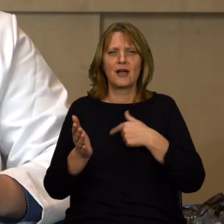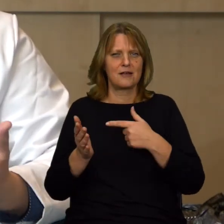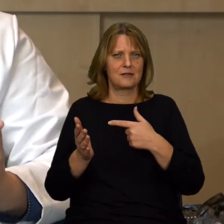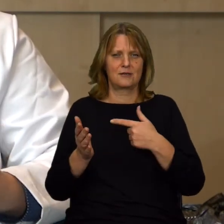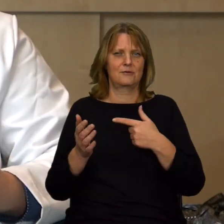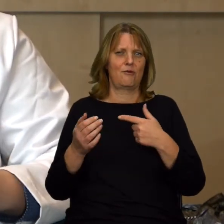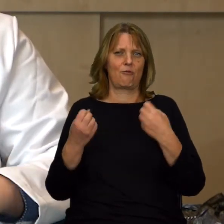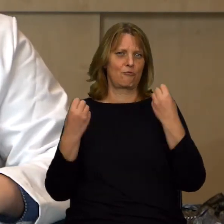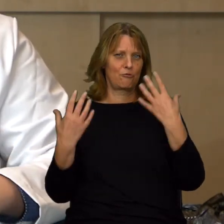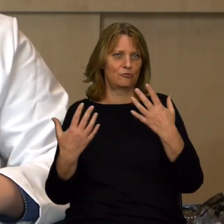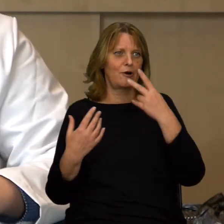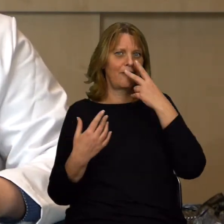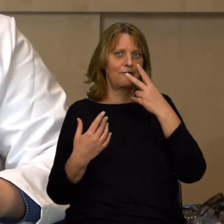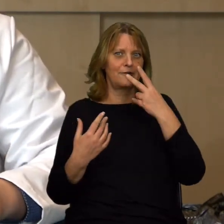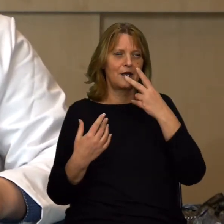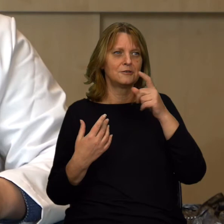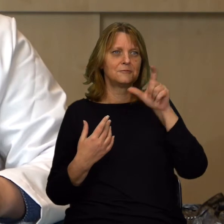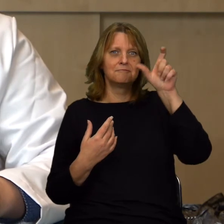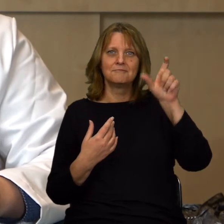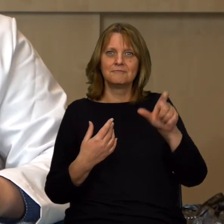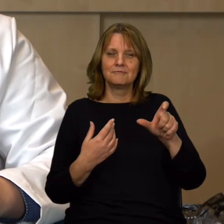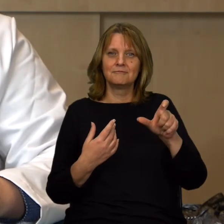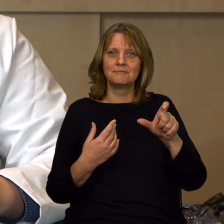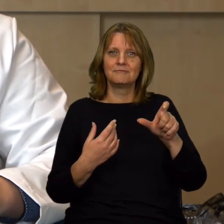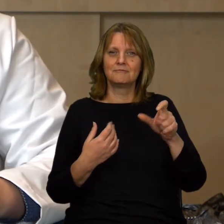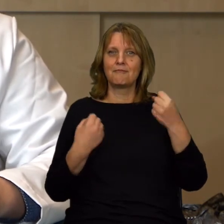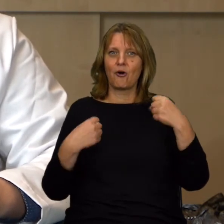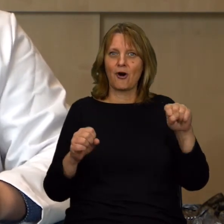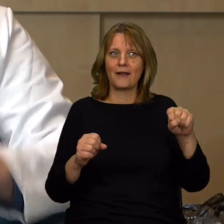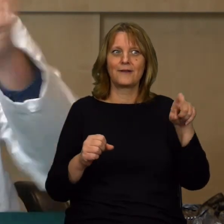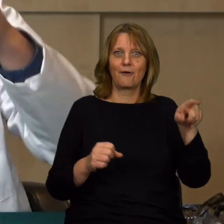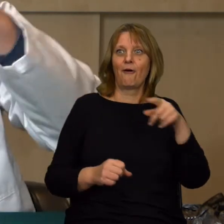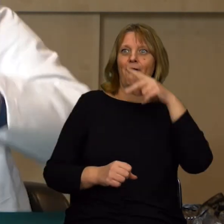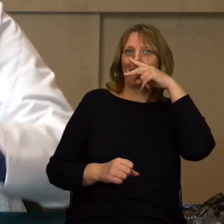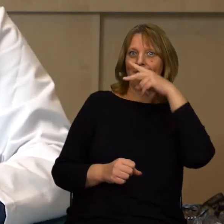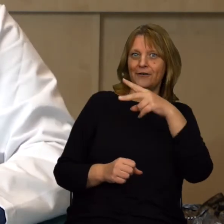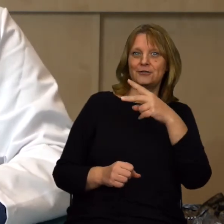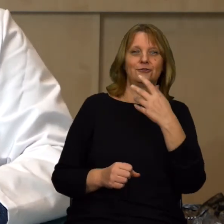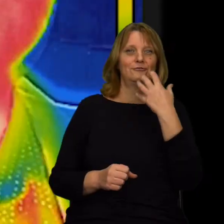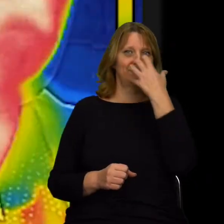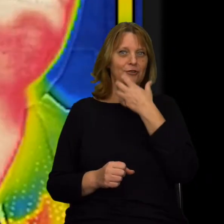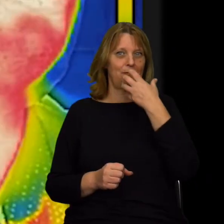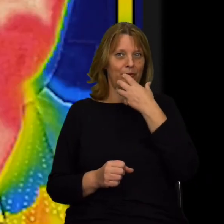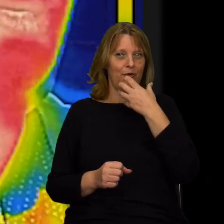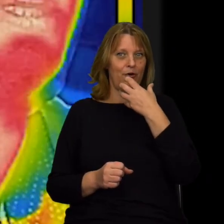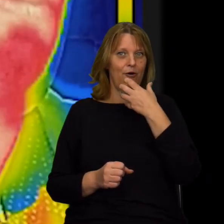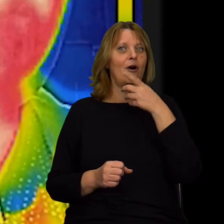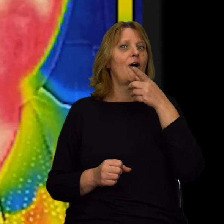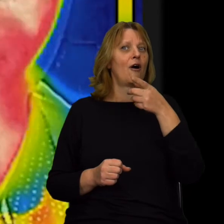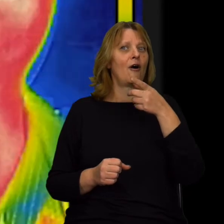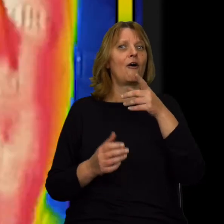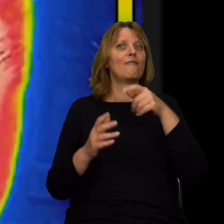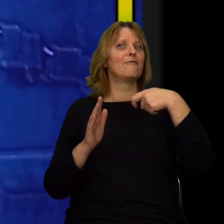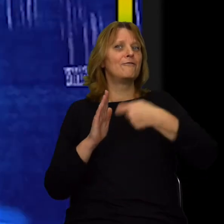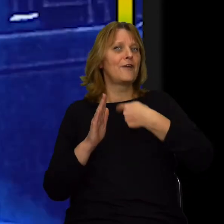się właśnie postacie, które potrafią widzieć w termowizji. Potrafią widzieć ciepło. Dobrym przykładem